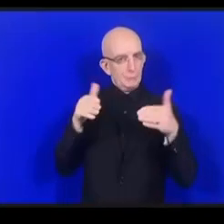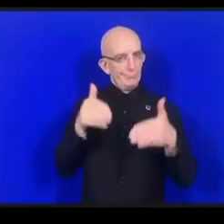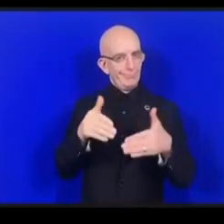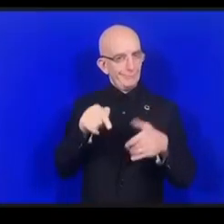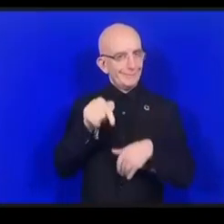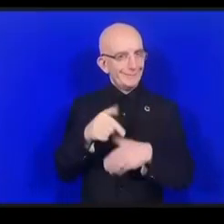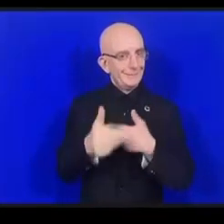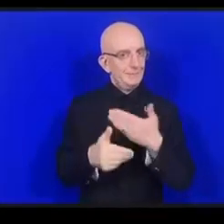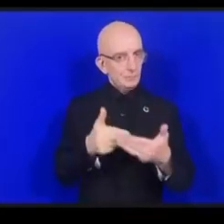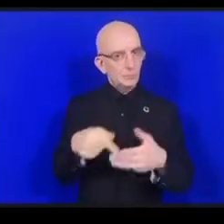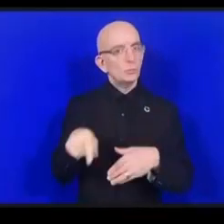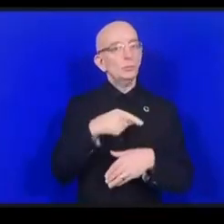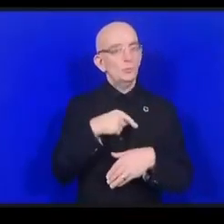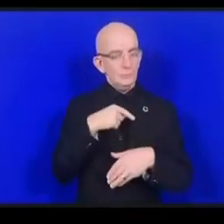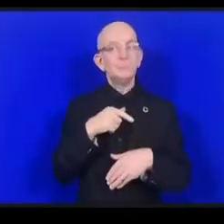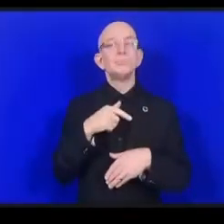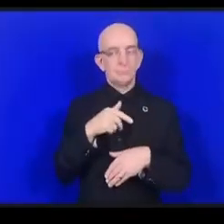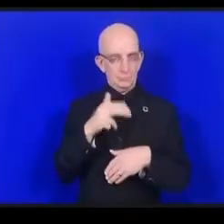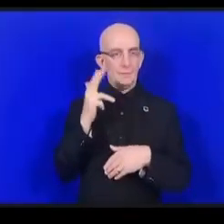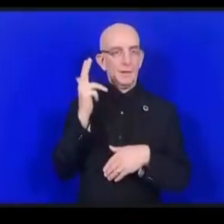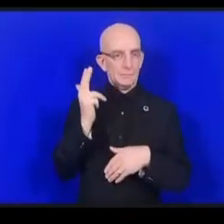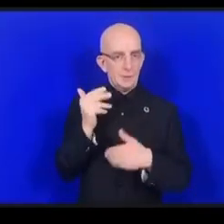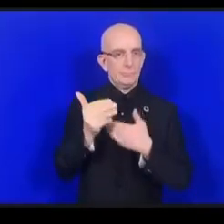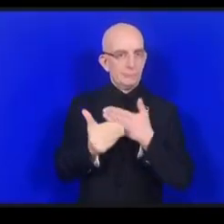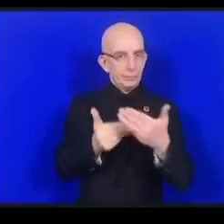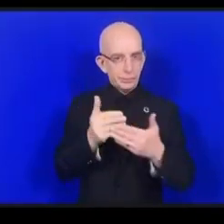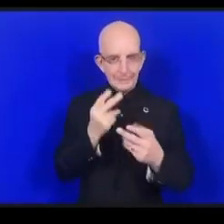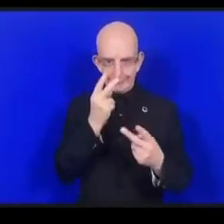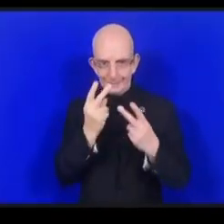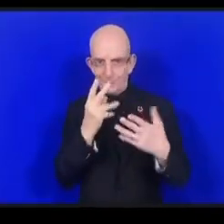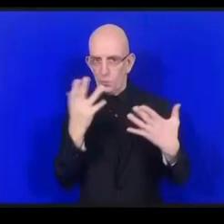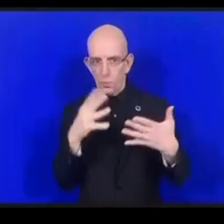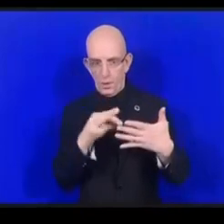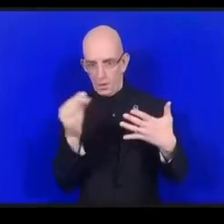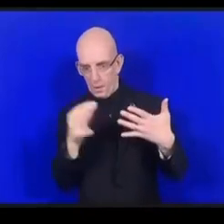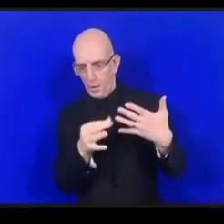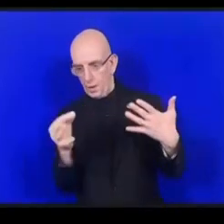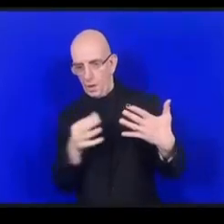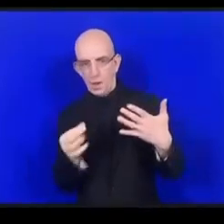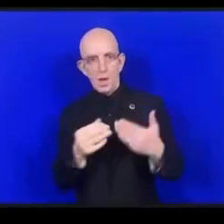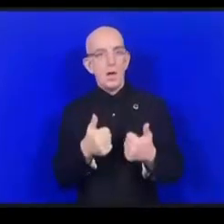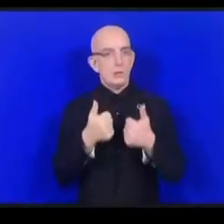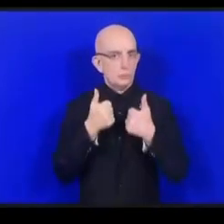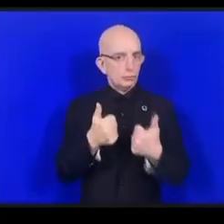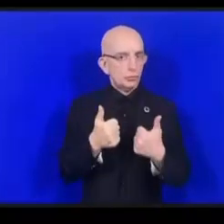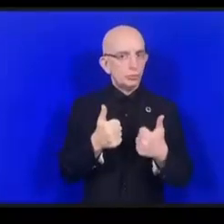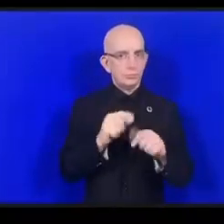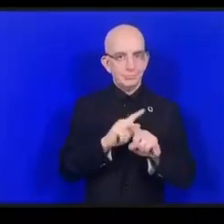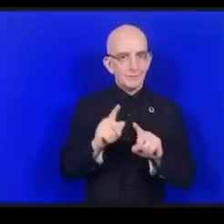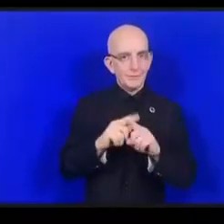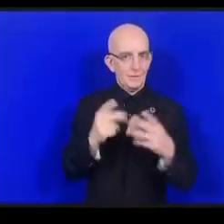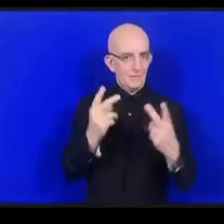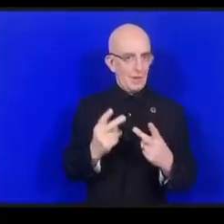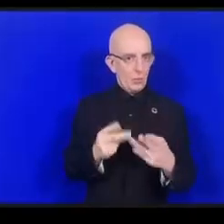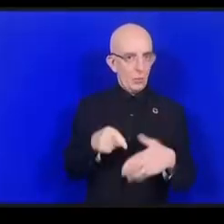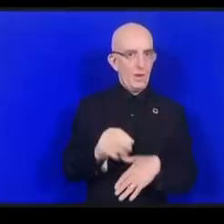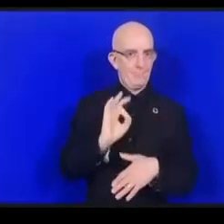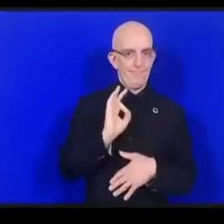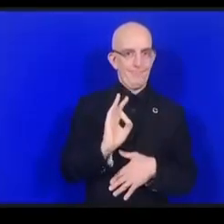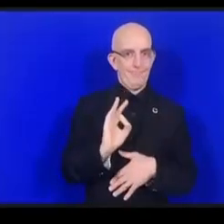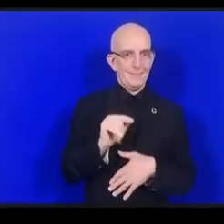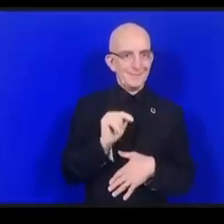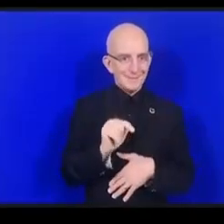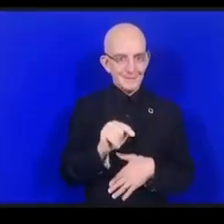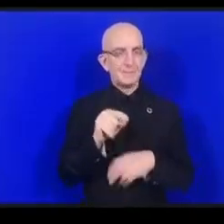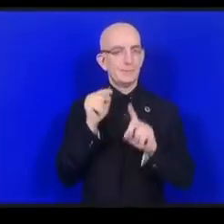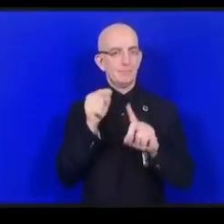أن هناك الأهداف والطموحات والنوايا